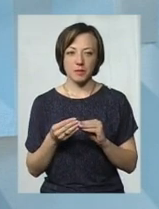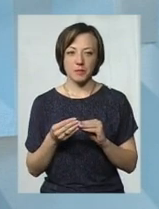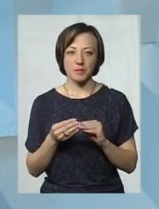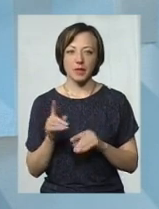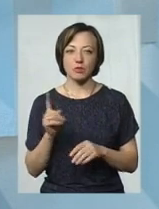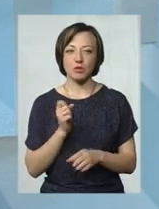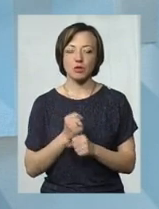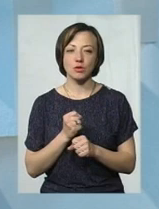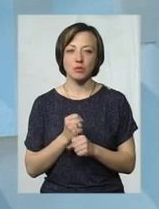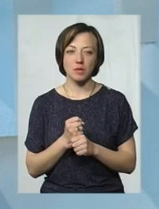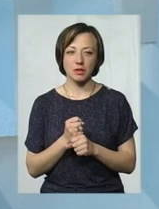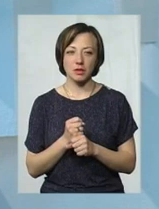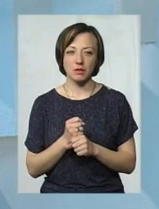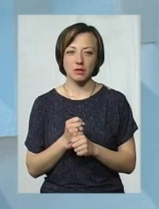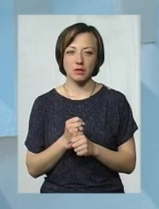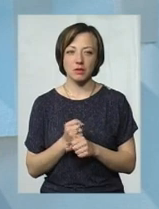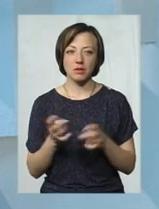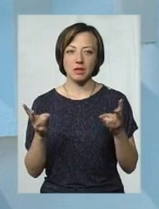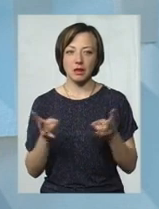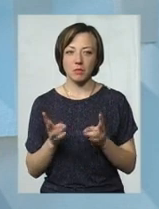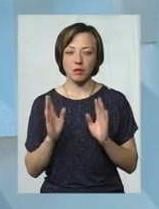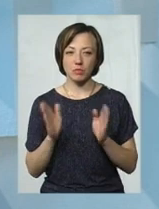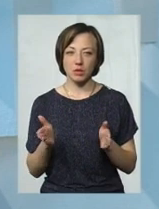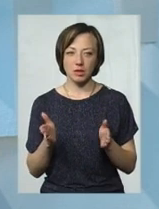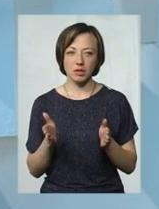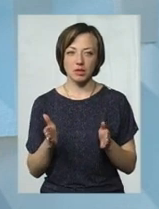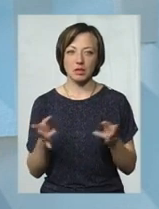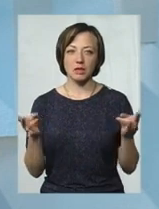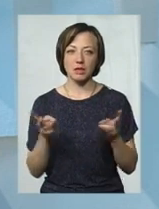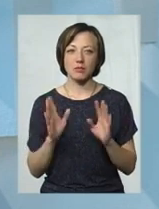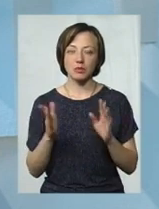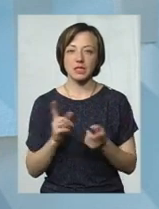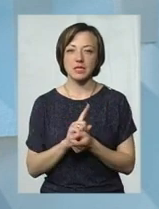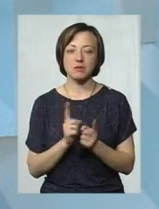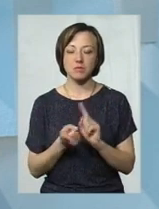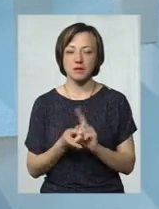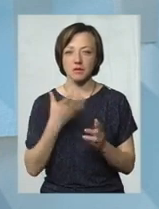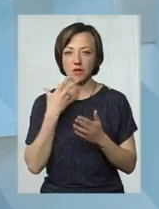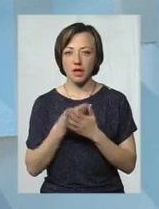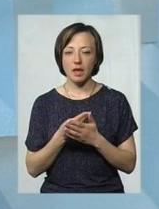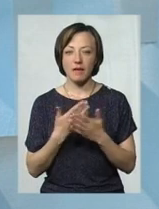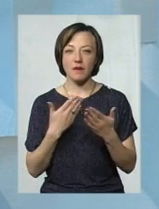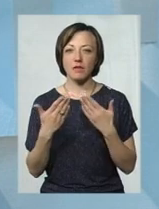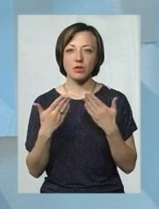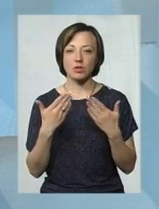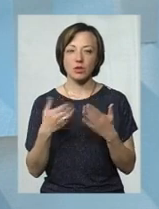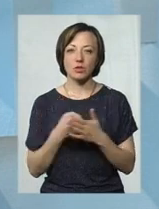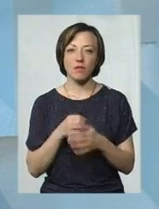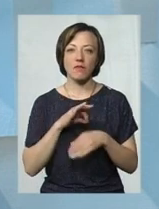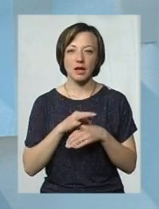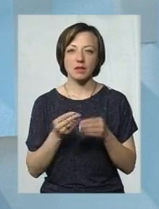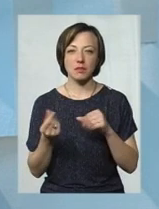Щось робити треба буде. Треба буде змінювати своє відношення до ведення бізнесу, треба буде